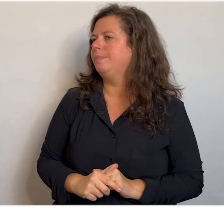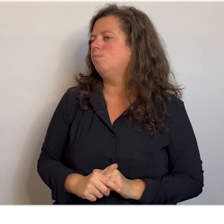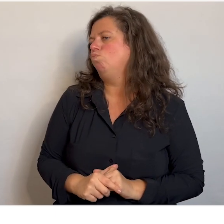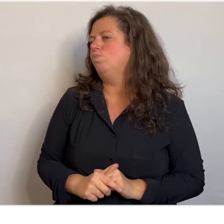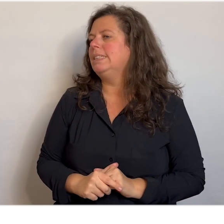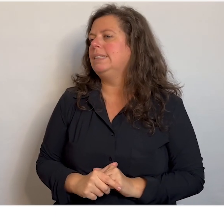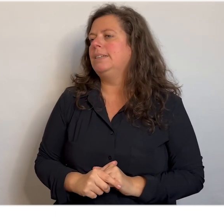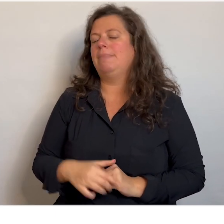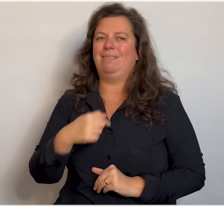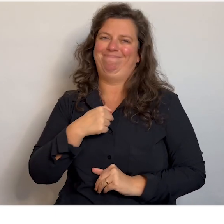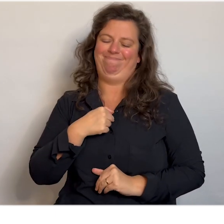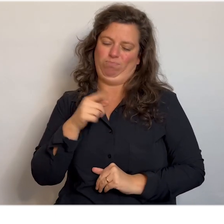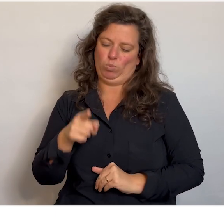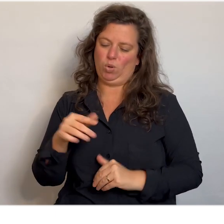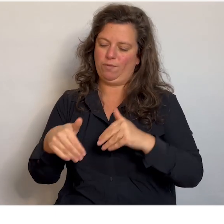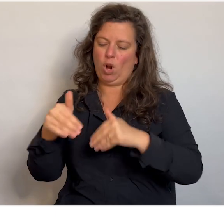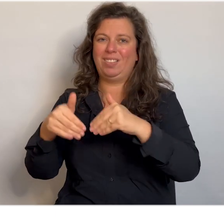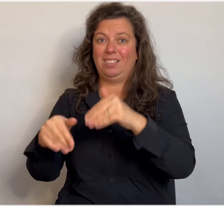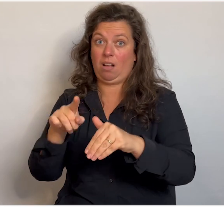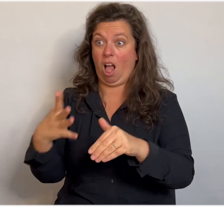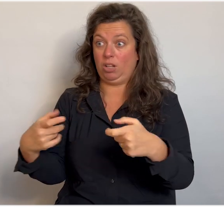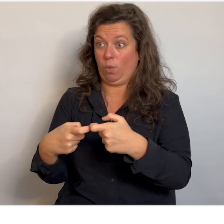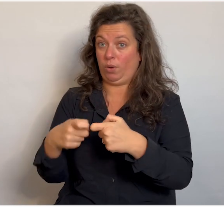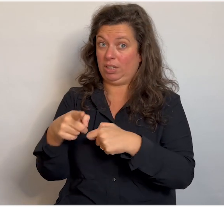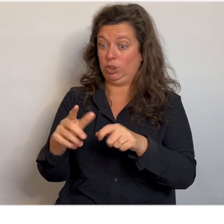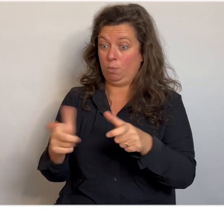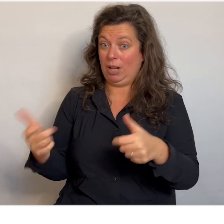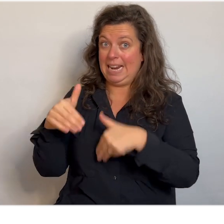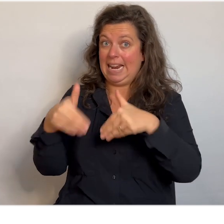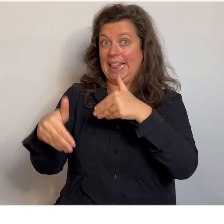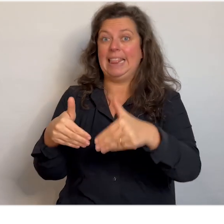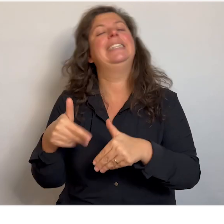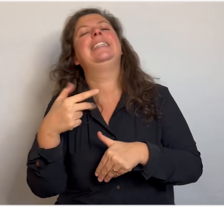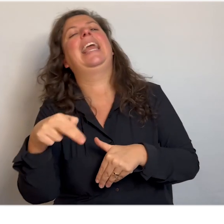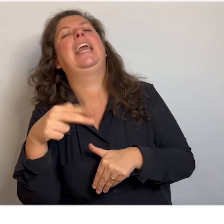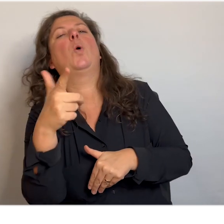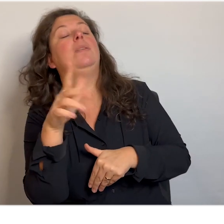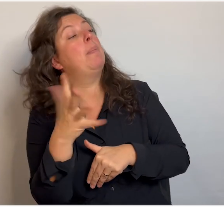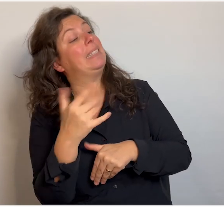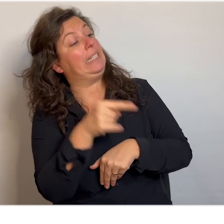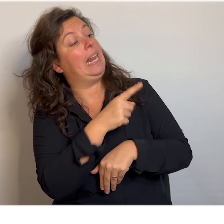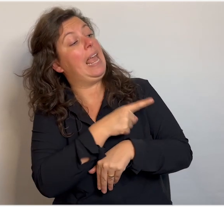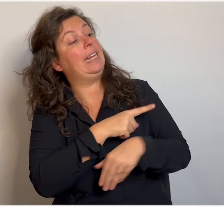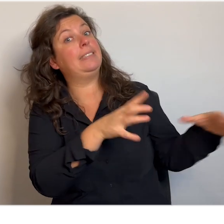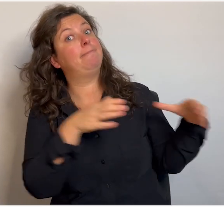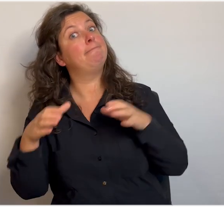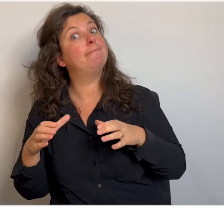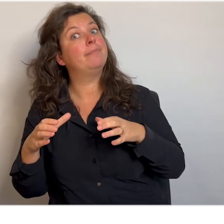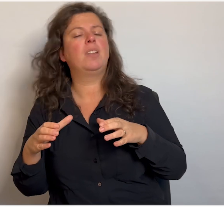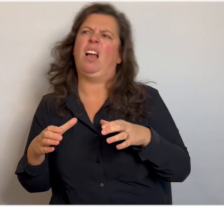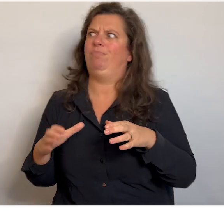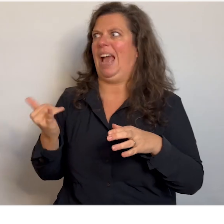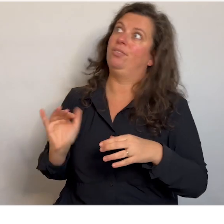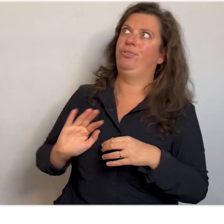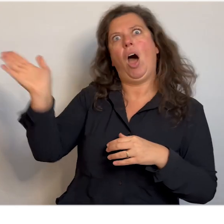Maar ik moet dus hem eindelijk vullen. Heb je al een koffer trouwens dan? Om je spulletjes in te doen? Nee, maar ik dacht misschien kan ik die van jou dan wel lenen. Ja,